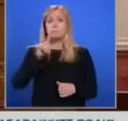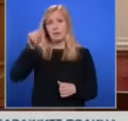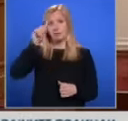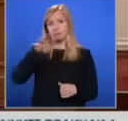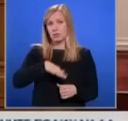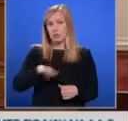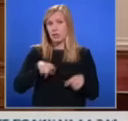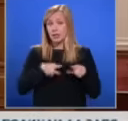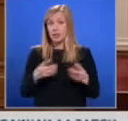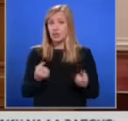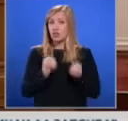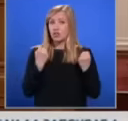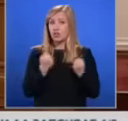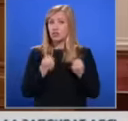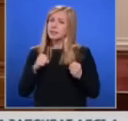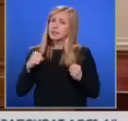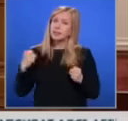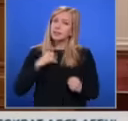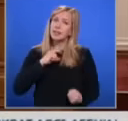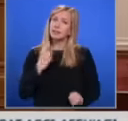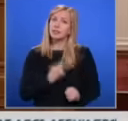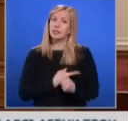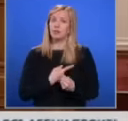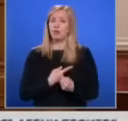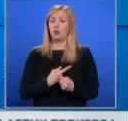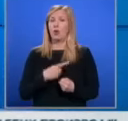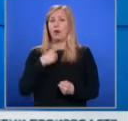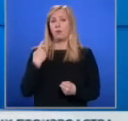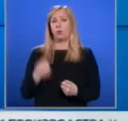живот насилствено и против всички божи закони е погубен.